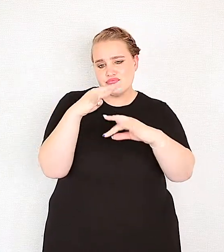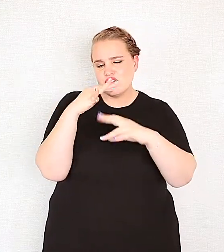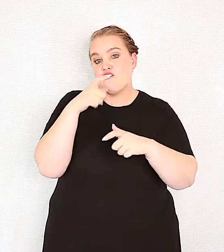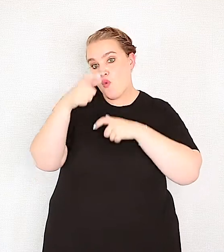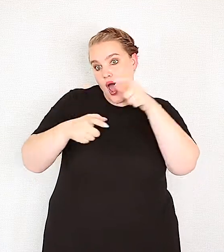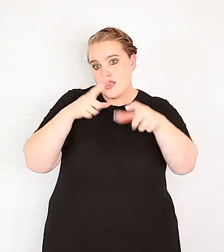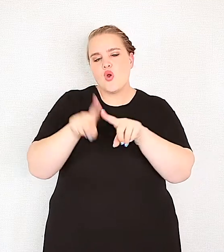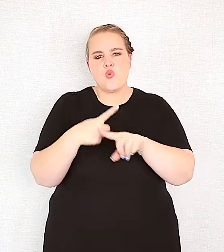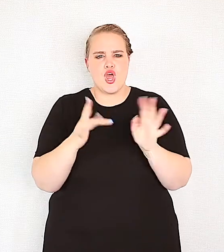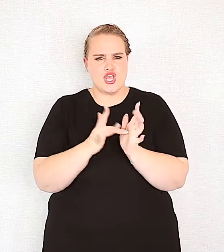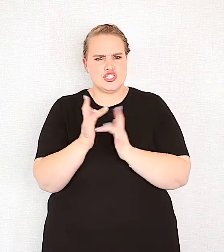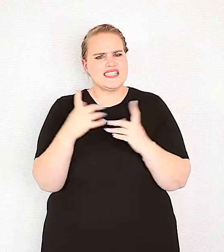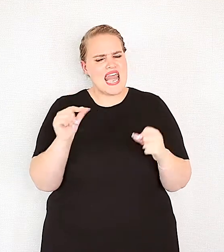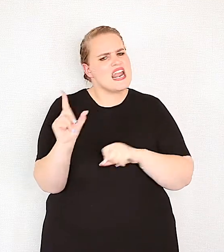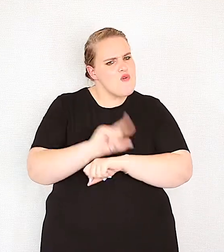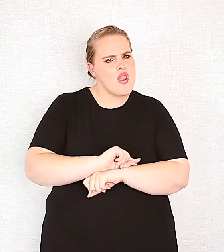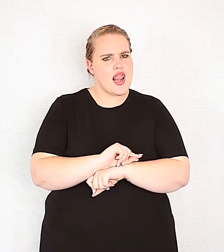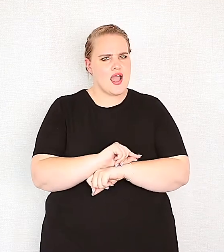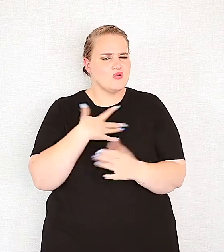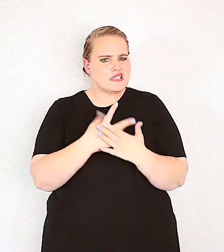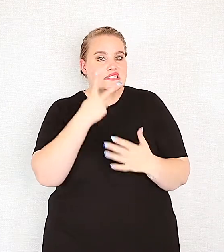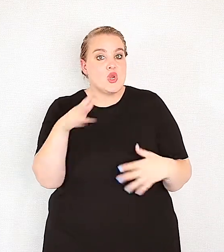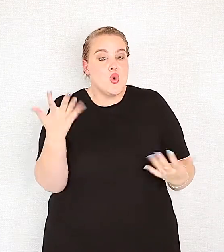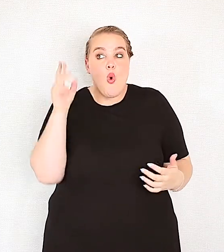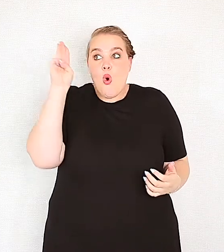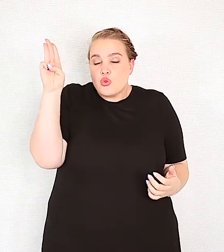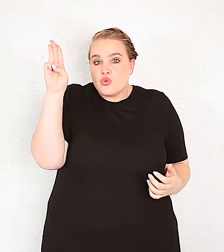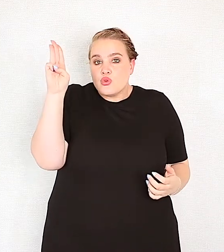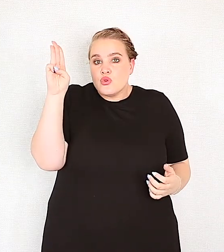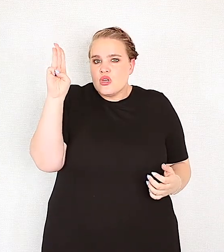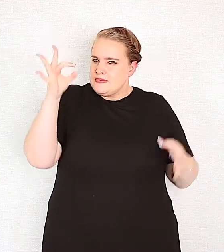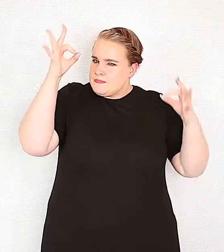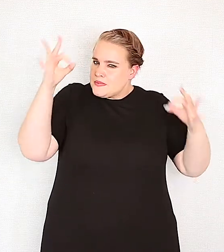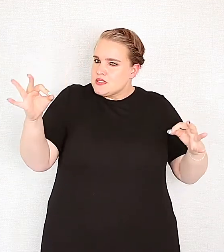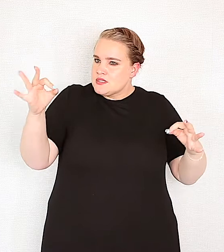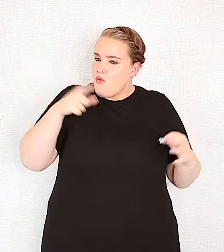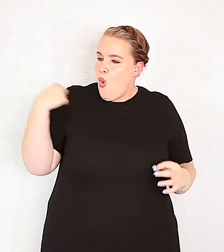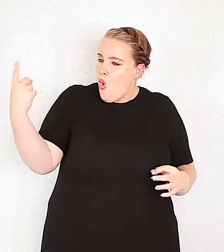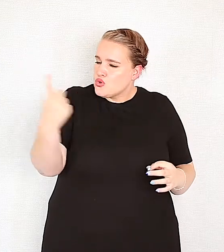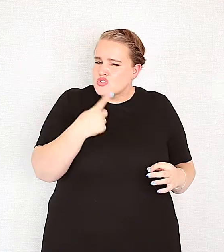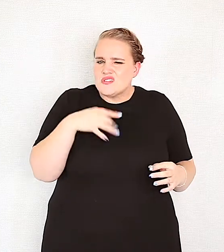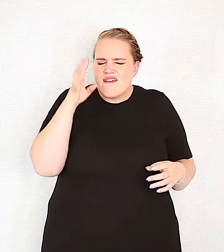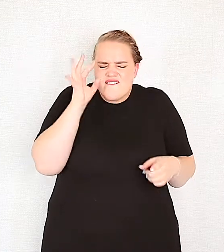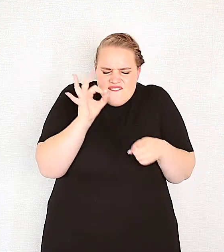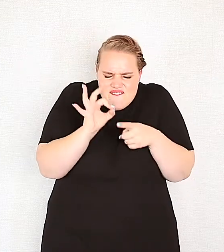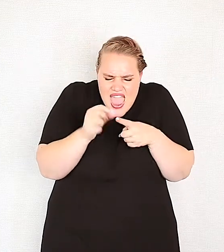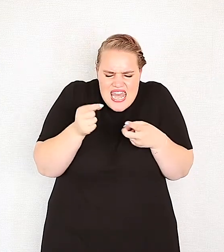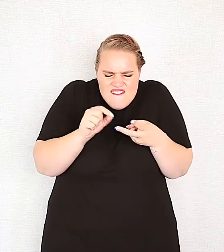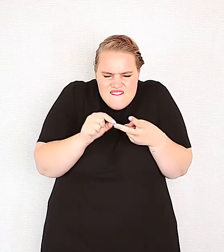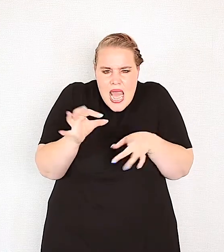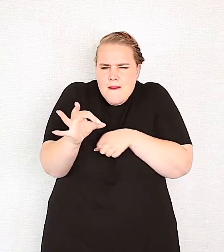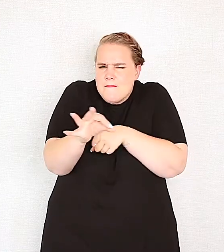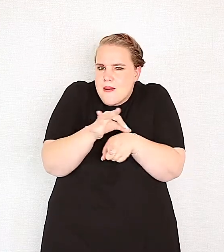profetiese woord oor Jesus in die oud-testament, en is so wonderlik, om te sien hoe God, die God van heelal, dit so harfijn beplan het en het